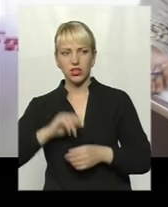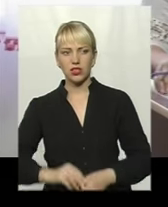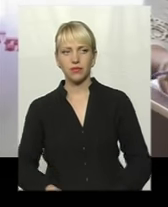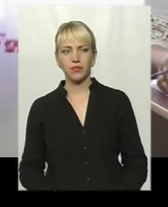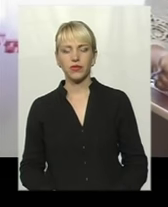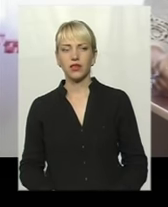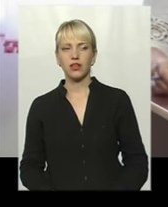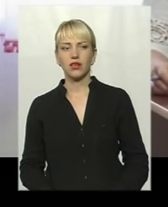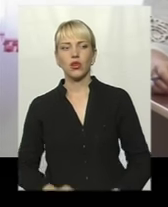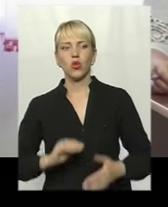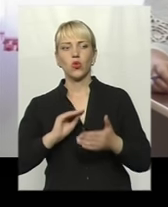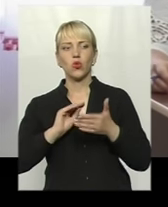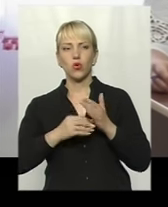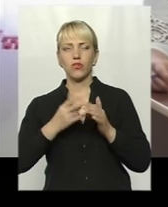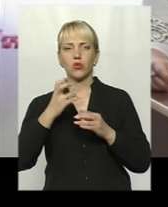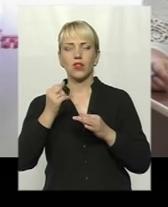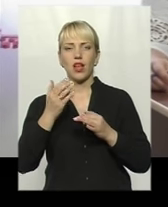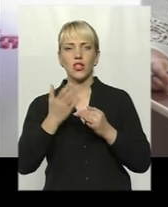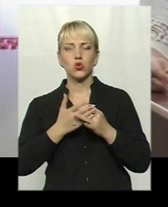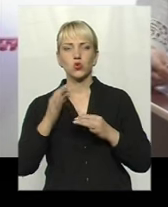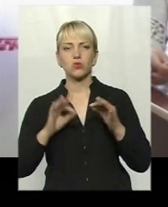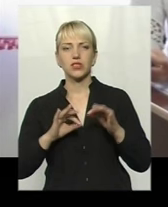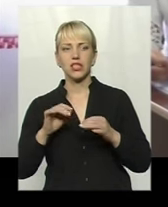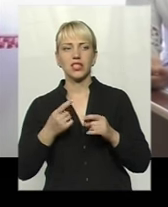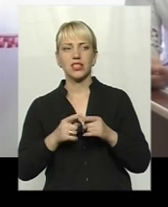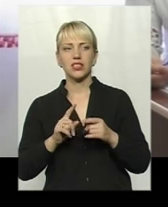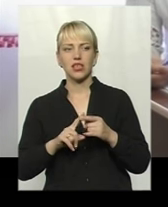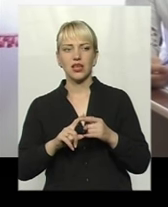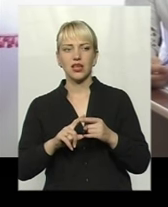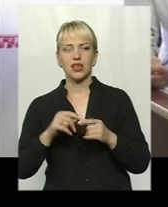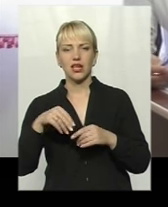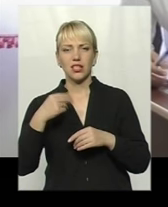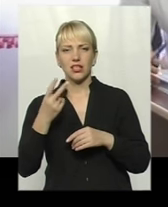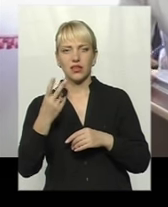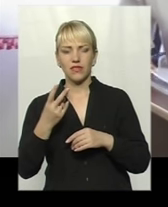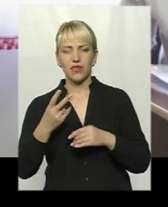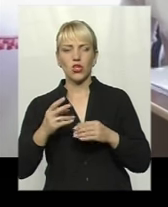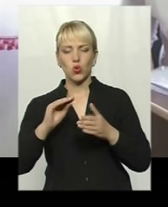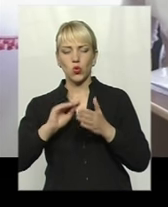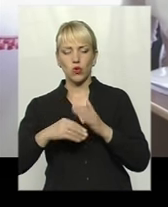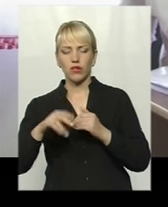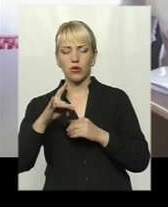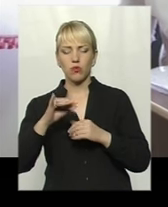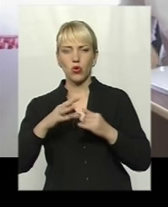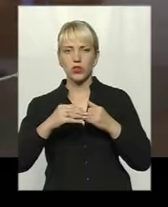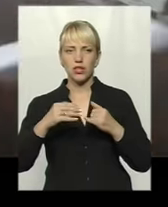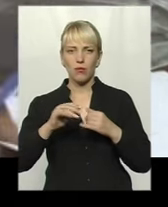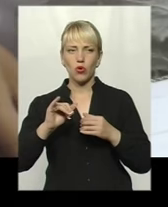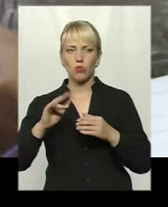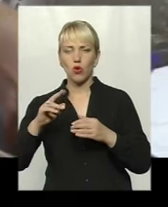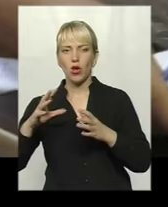субсидію ми видаємо. Це дається дві довідочки про землю і про склад сім'ї простий.